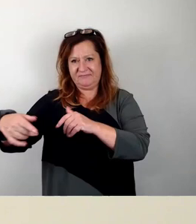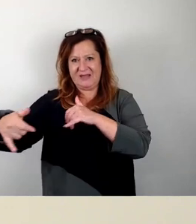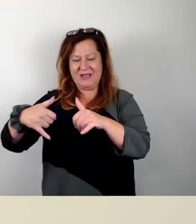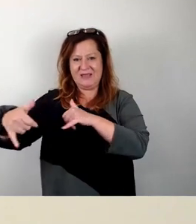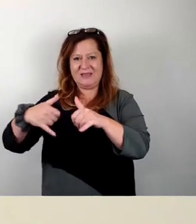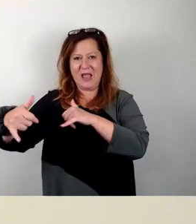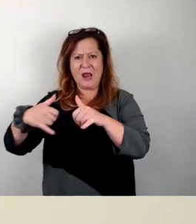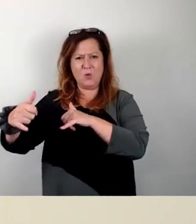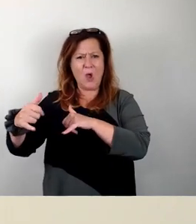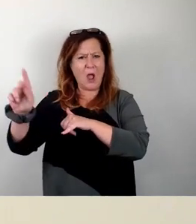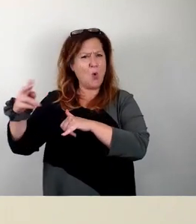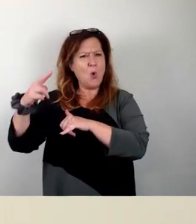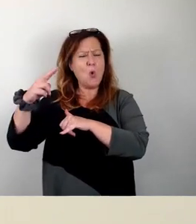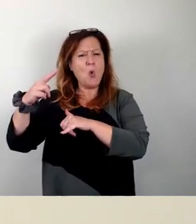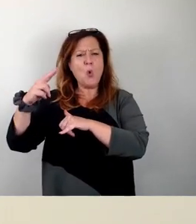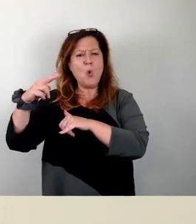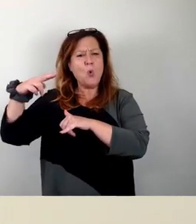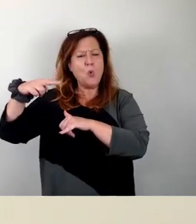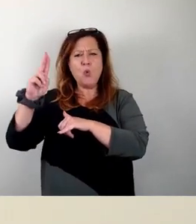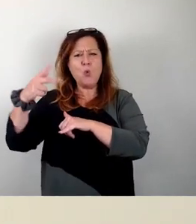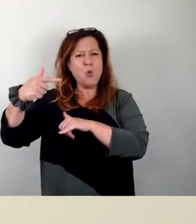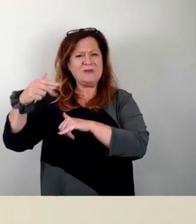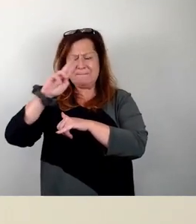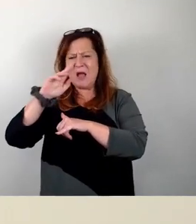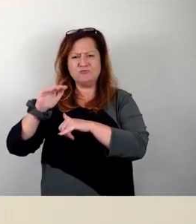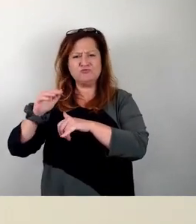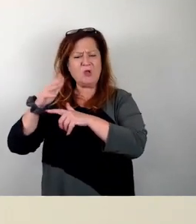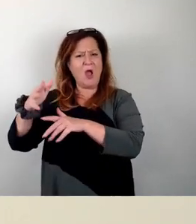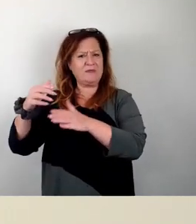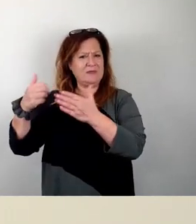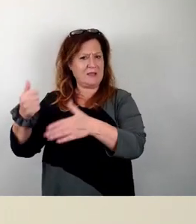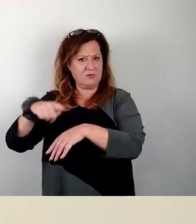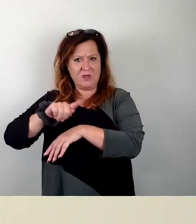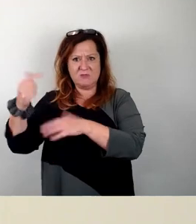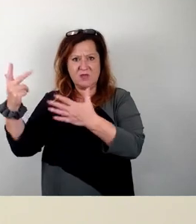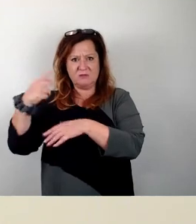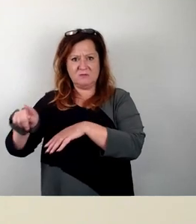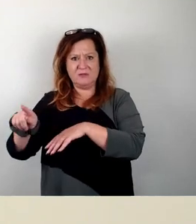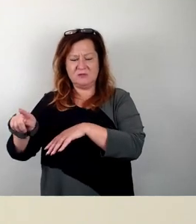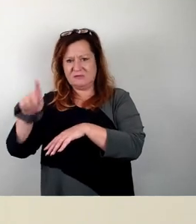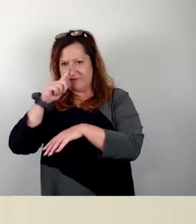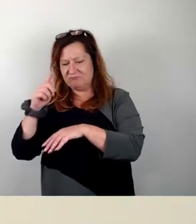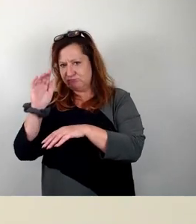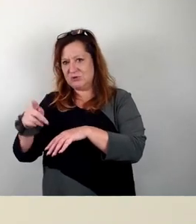26, 28, 28, die Flüchtlingsunterbringung wird. Muss man sich vor Ort nur angucken, dann ist die Frage eigentlich schon beantwortet.